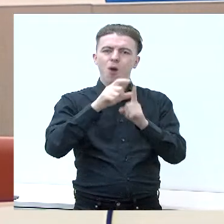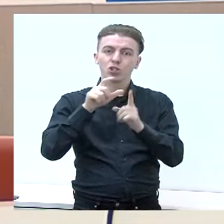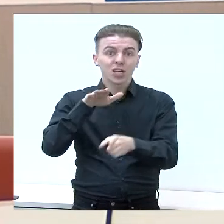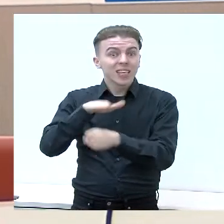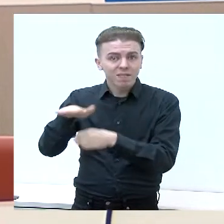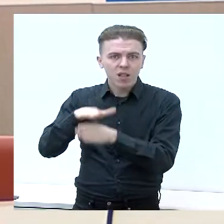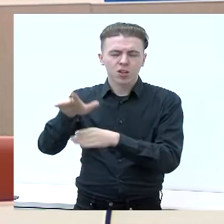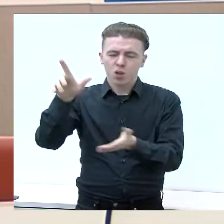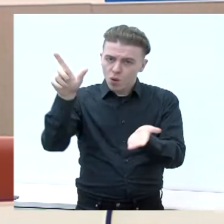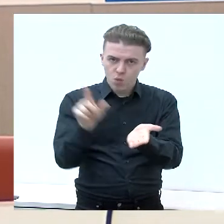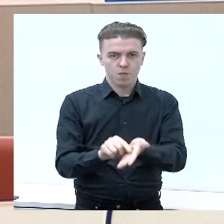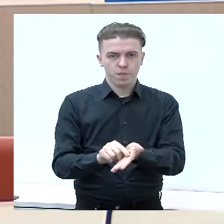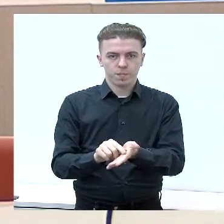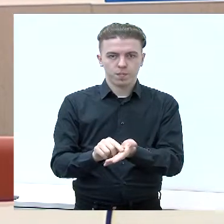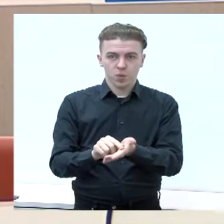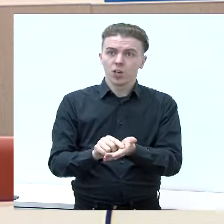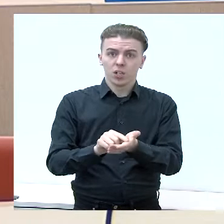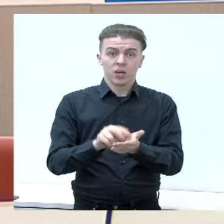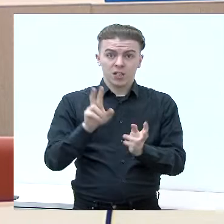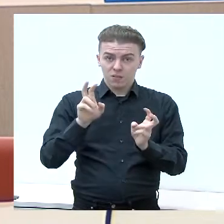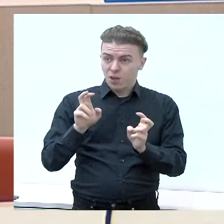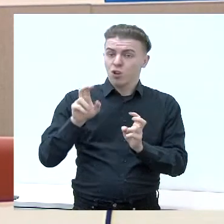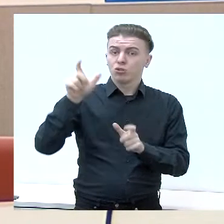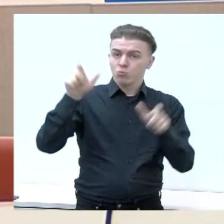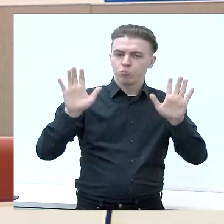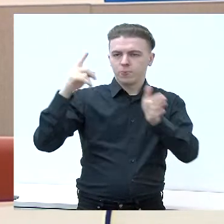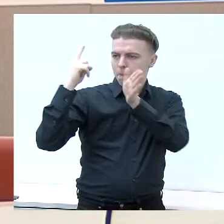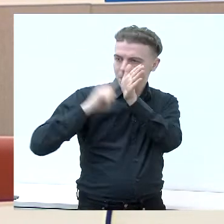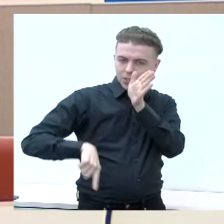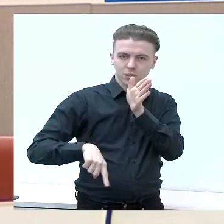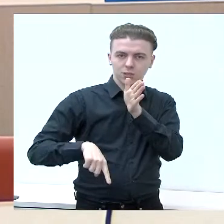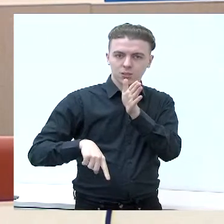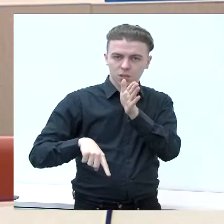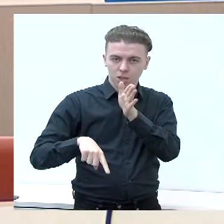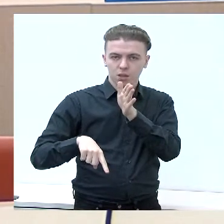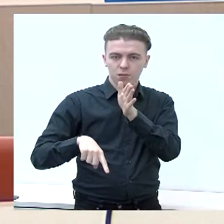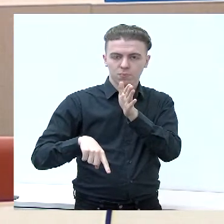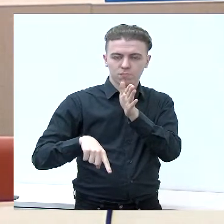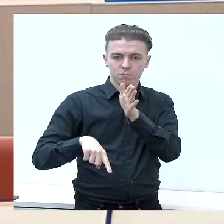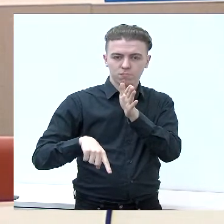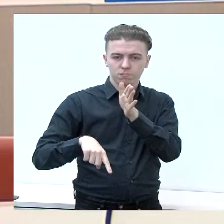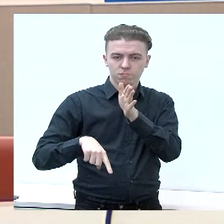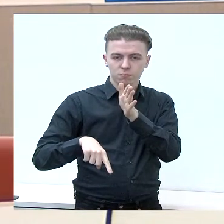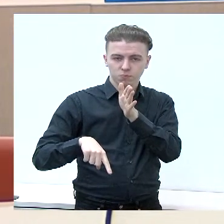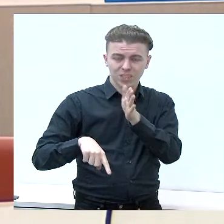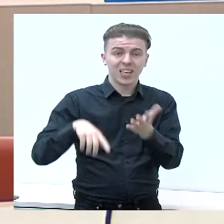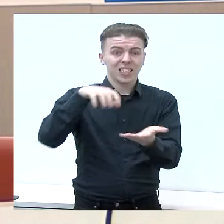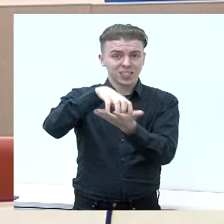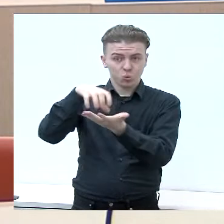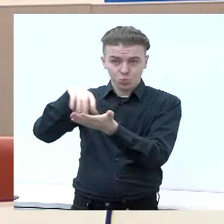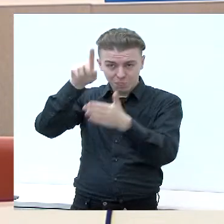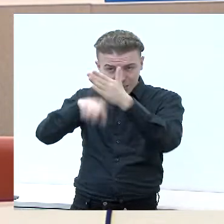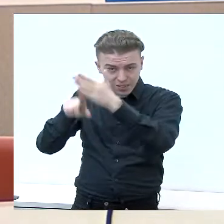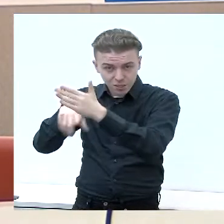būtina sąlyga. Siekiant gražinti žmonių pasitikėjimą, demokratinėmis institucijomis, bei